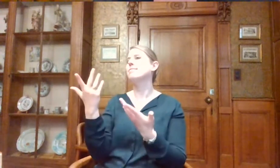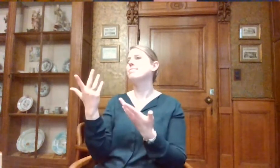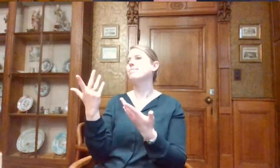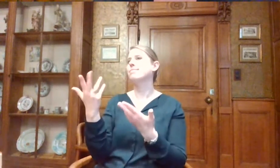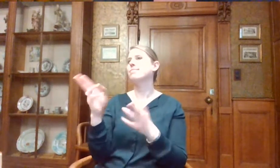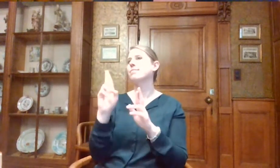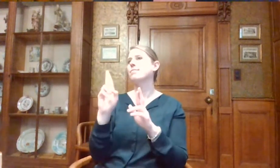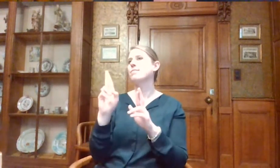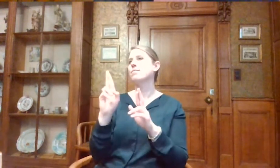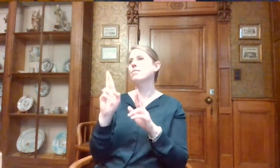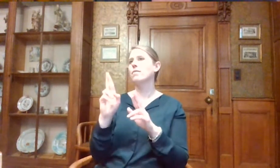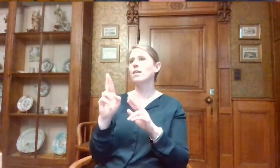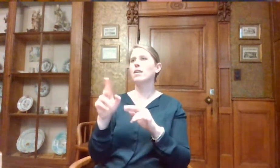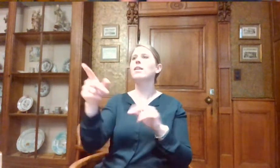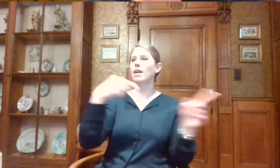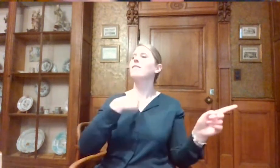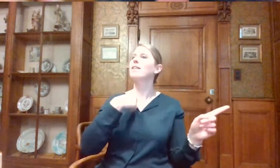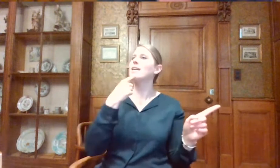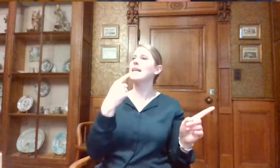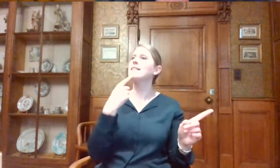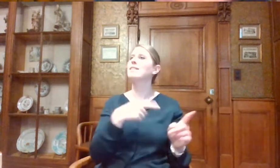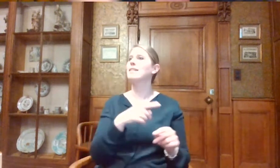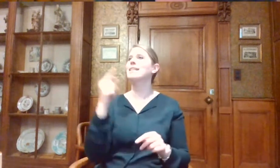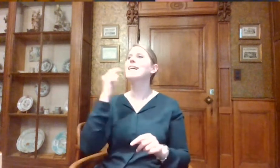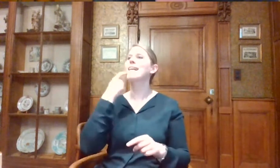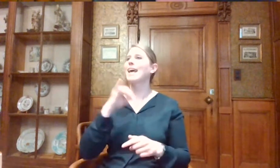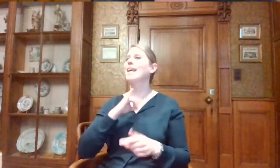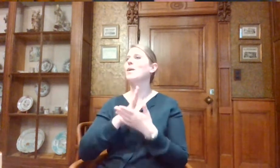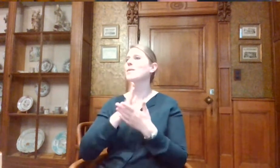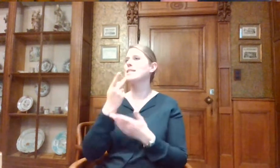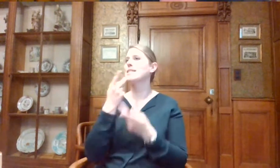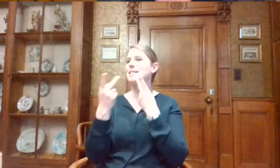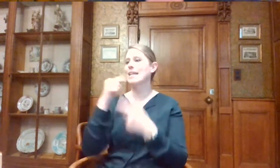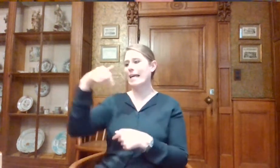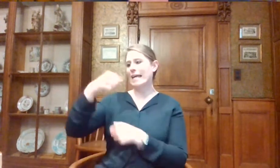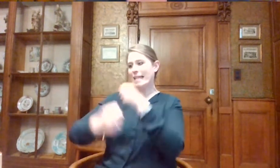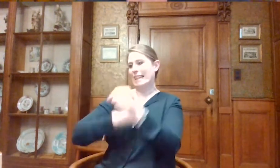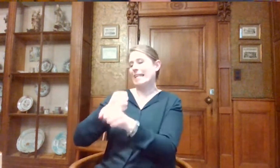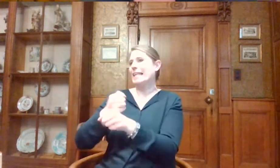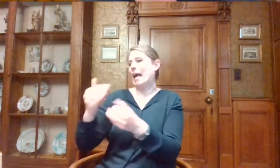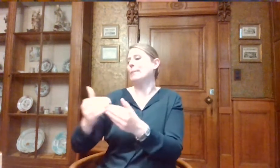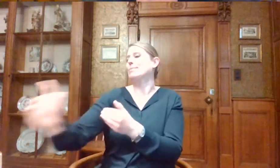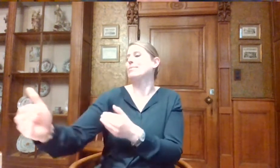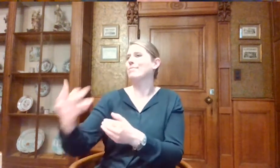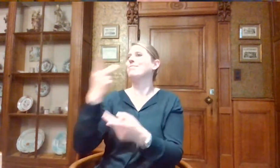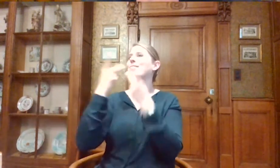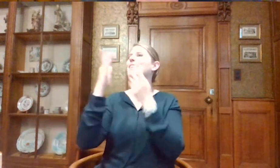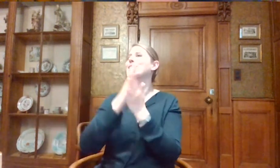hadden eigenlijk... We nemen dit jaar een beetje als testperiode.